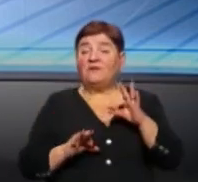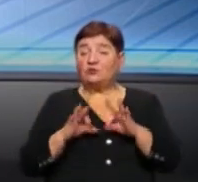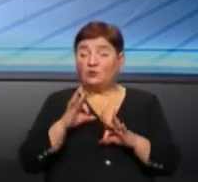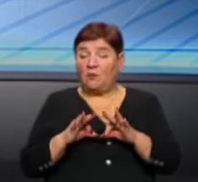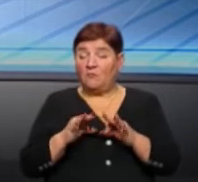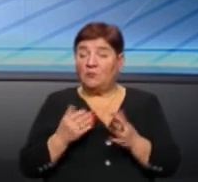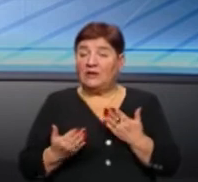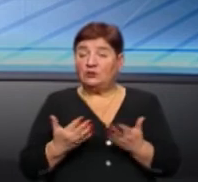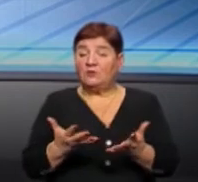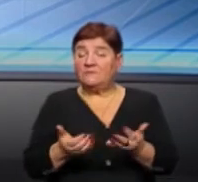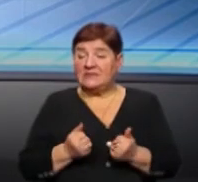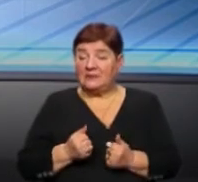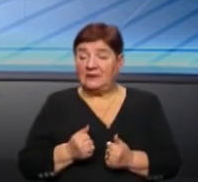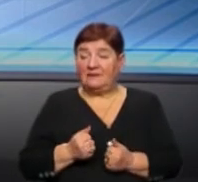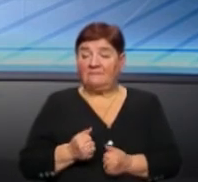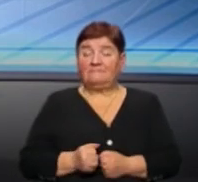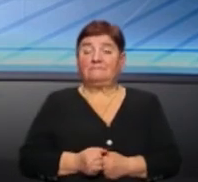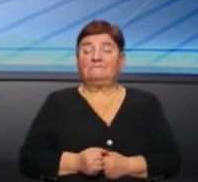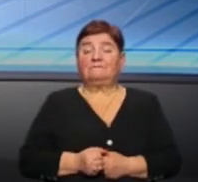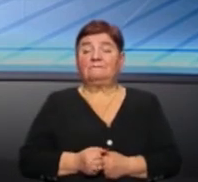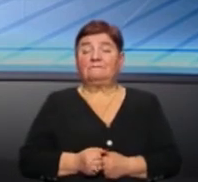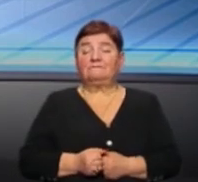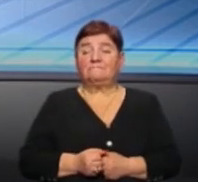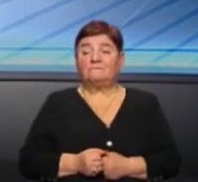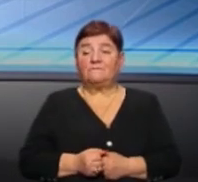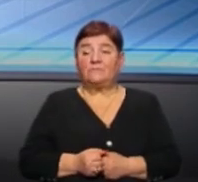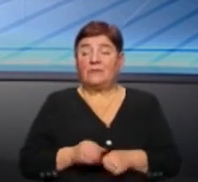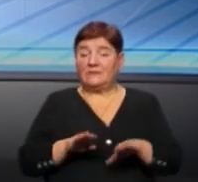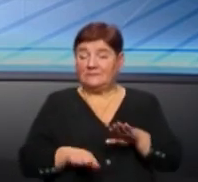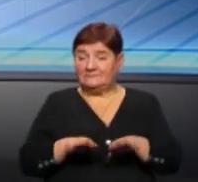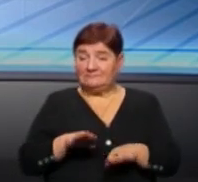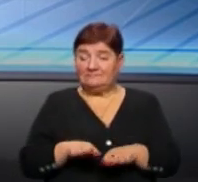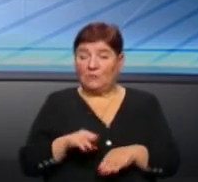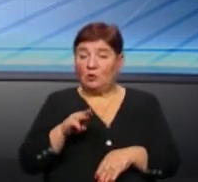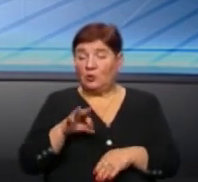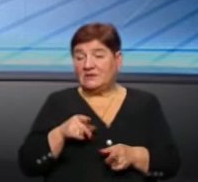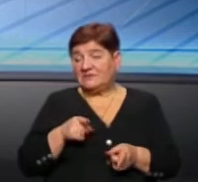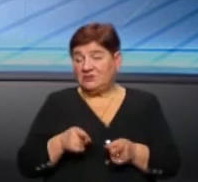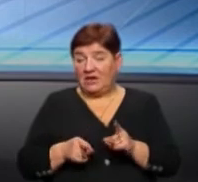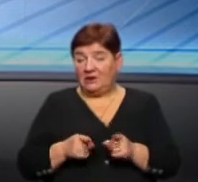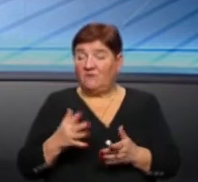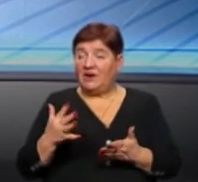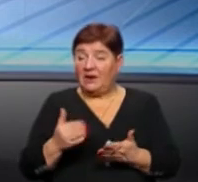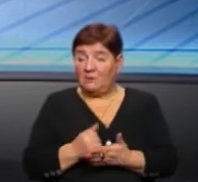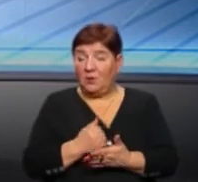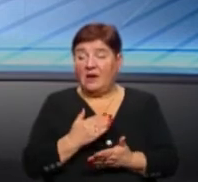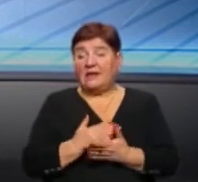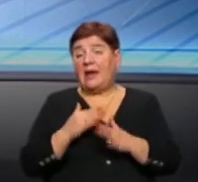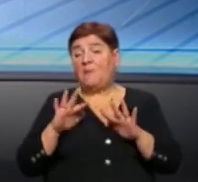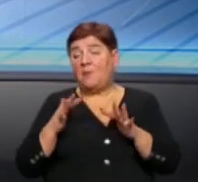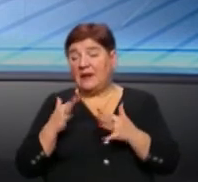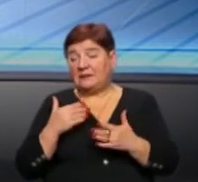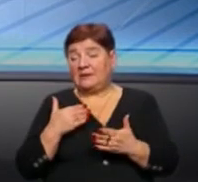співвідношенні, то, звичайно ж, більше виграємо. Є певні